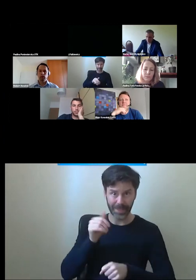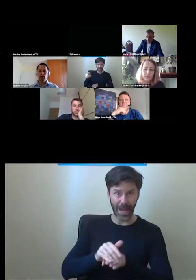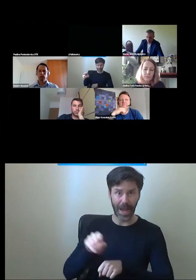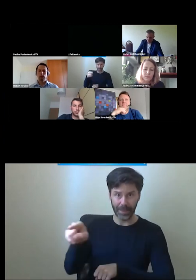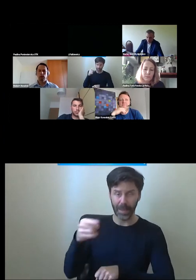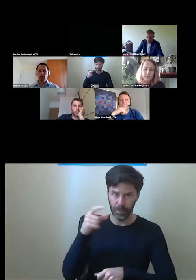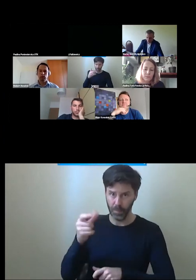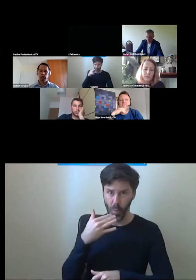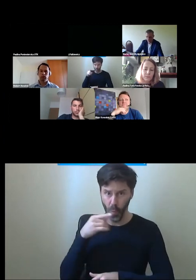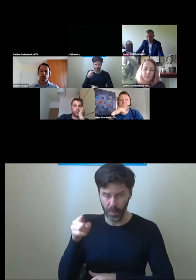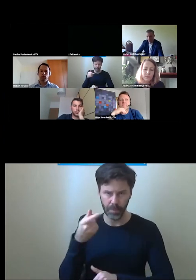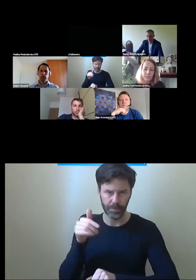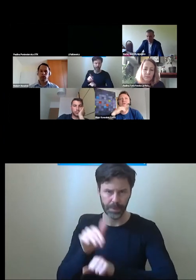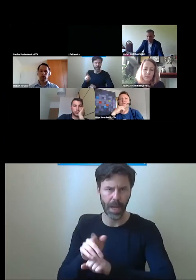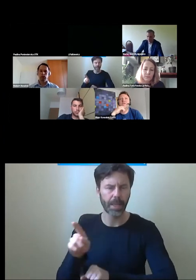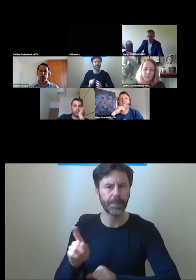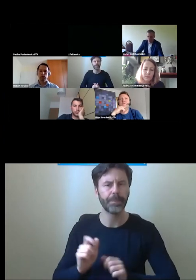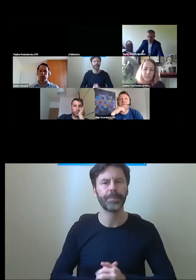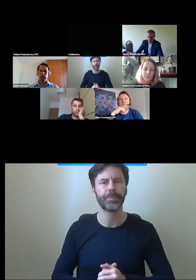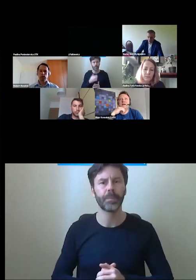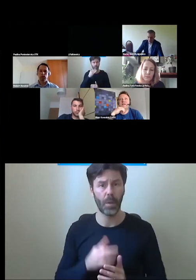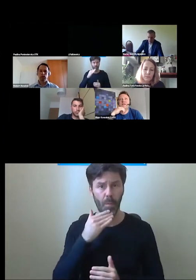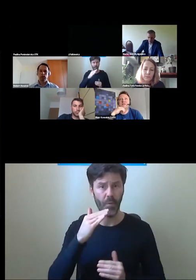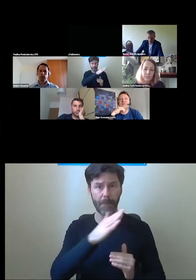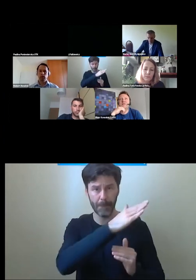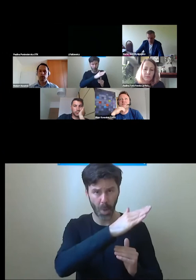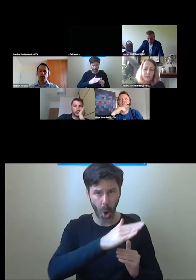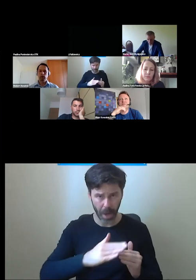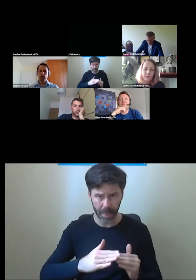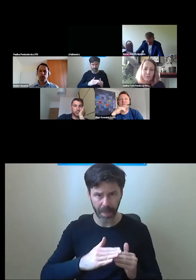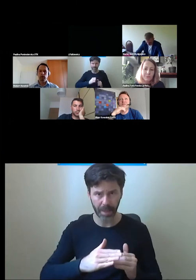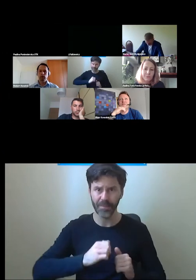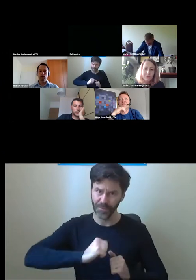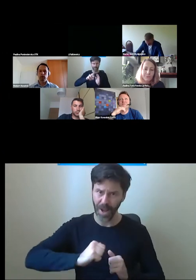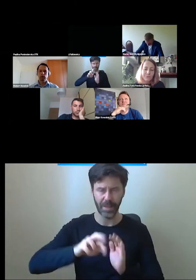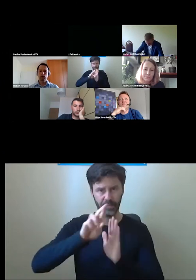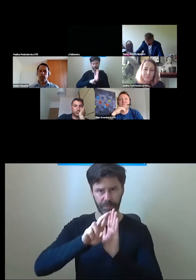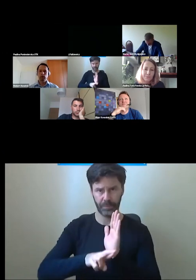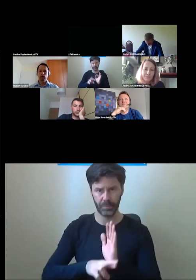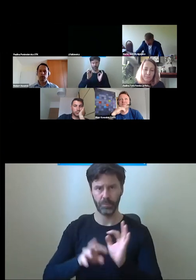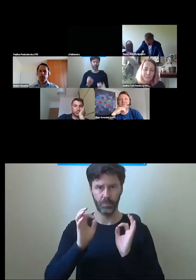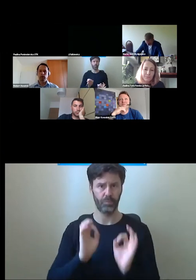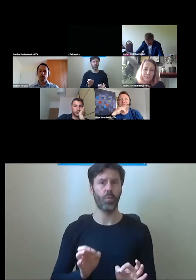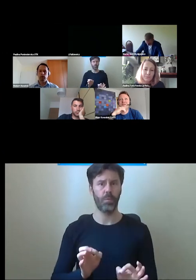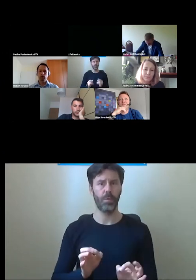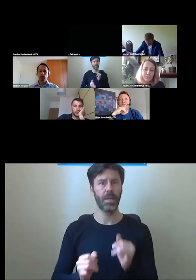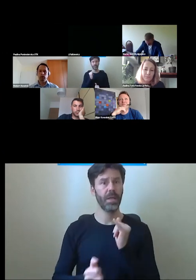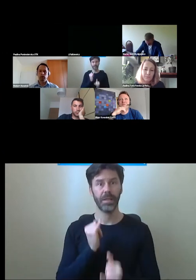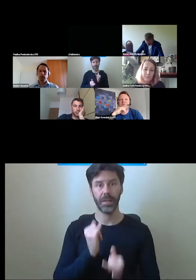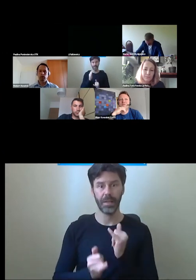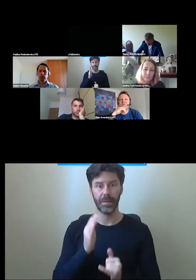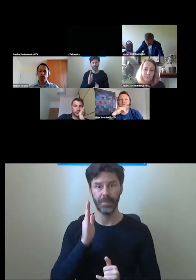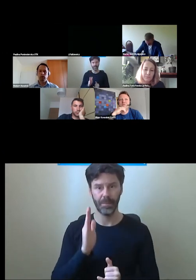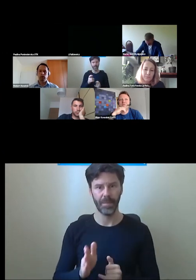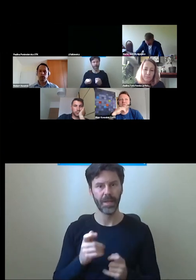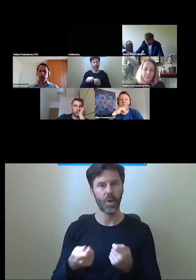pochylnie są fajnie opisane, jeśli tylko będziemy stosować rozwiązania obowiązujące,